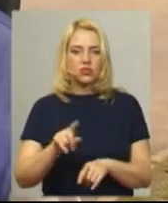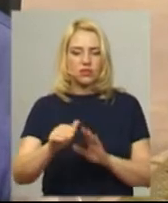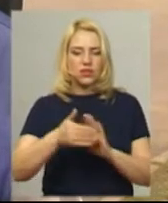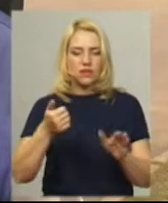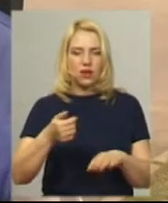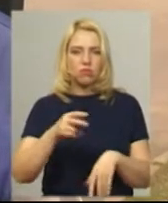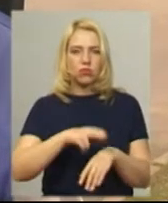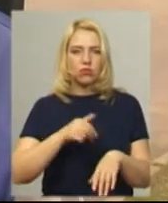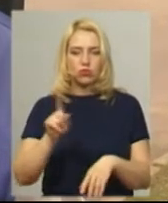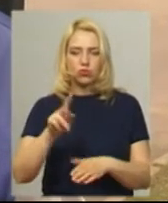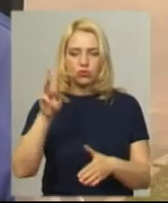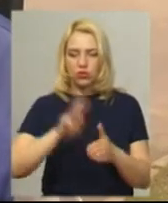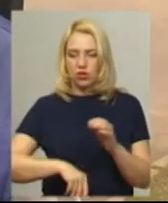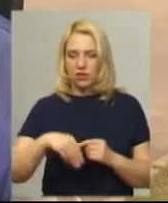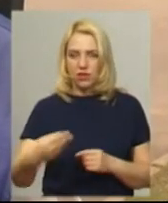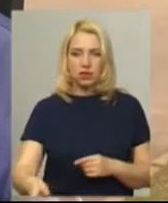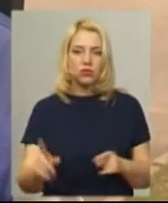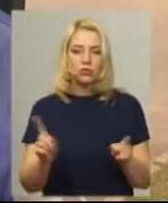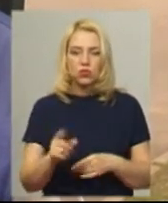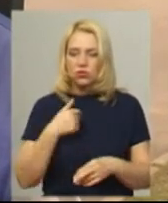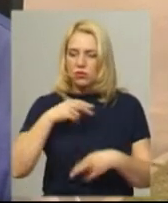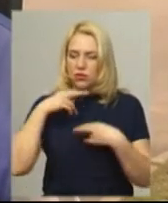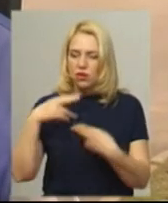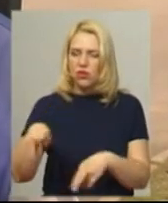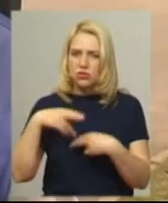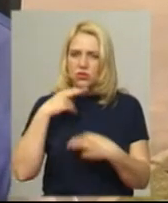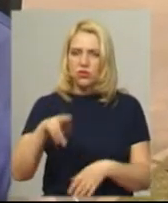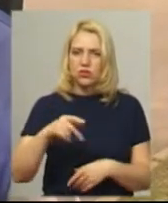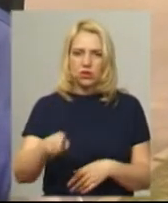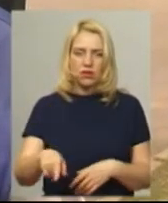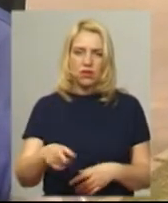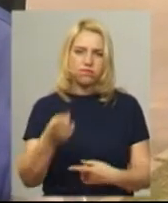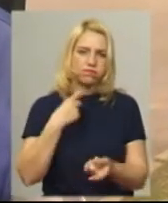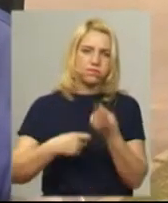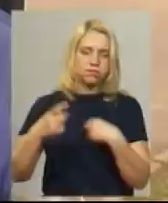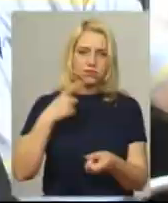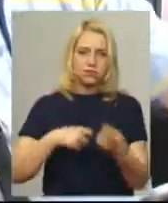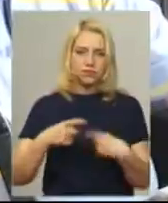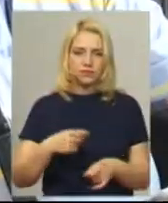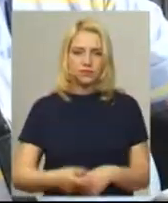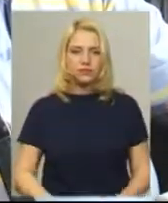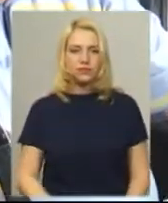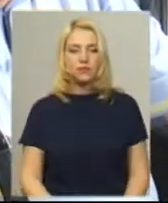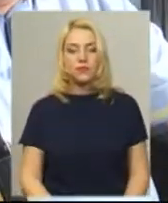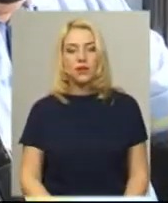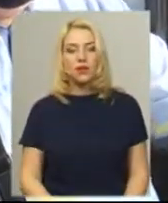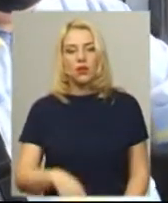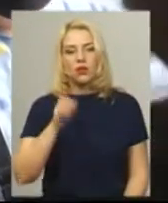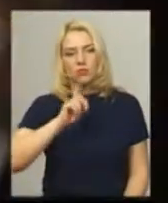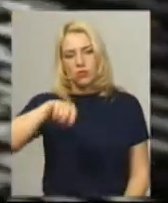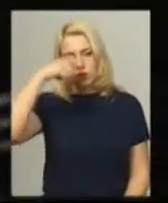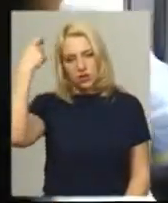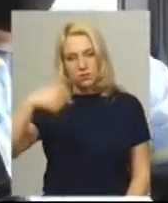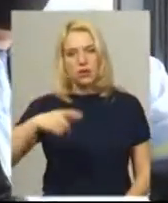щоби штрафували, того, що зауваження за маски робиш, починають висказуватися нецензурною бранню. Поки спека, усі люки у